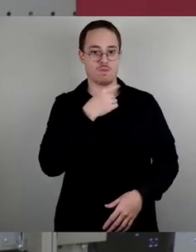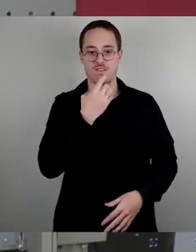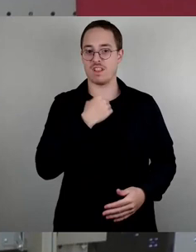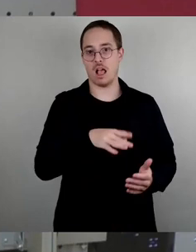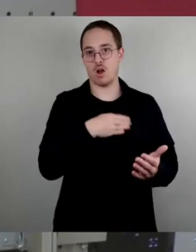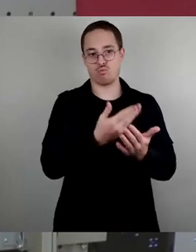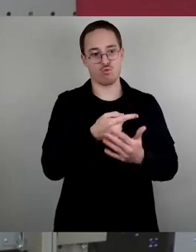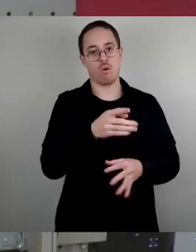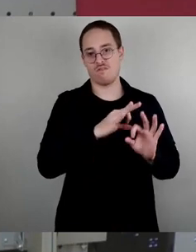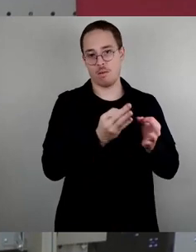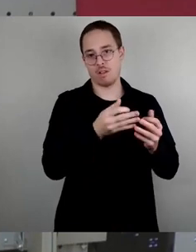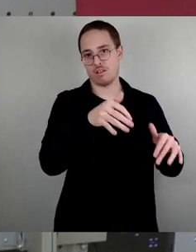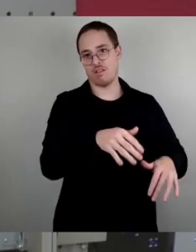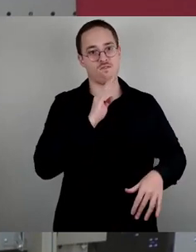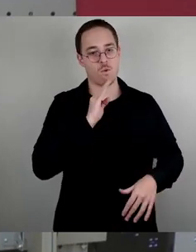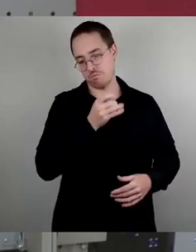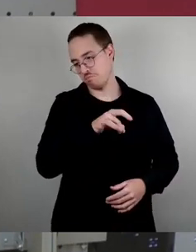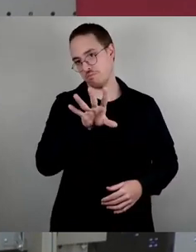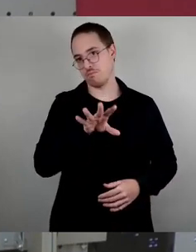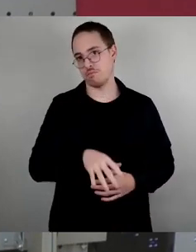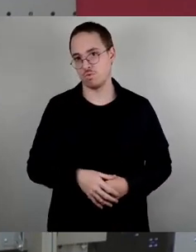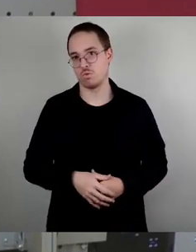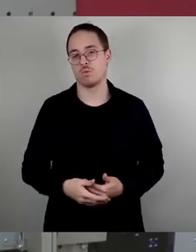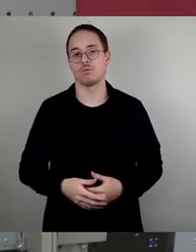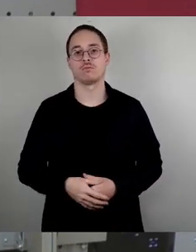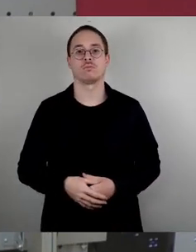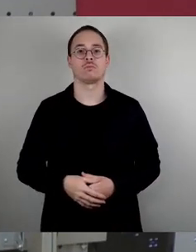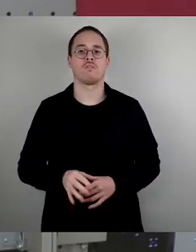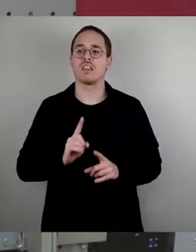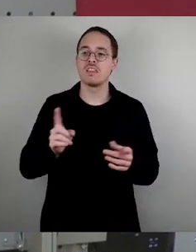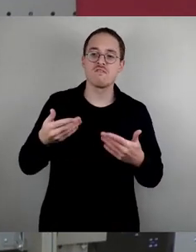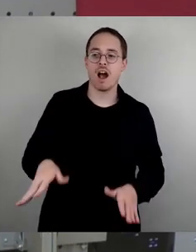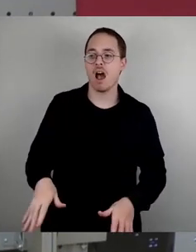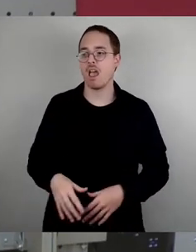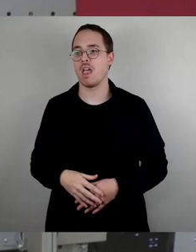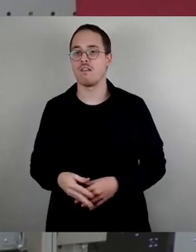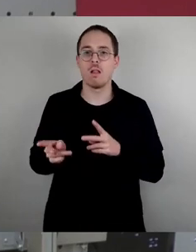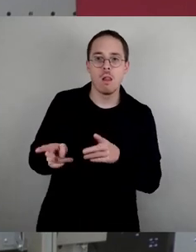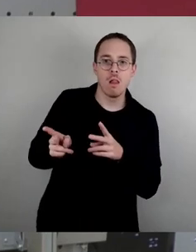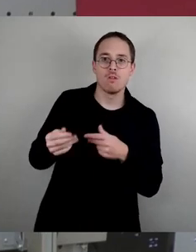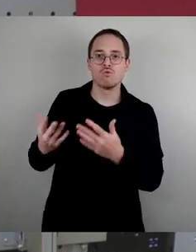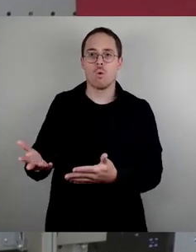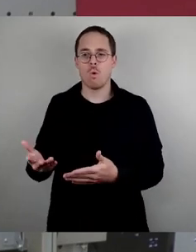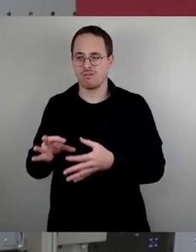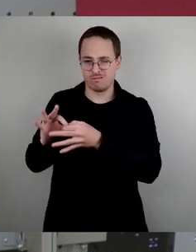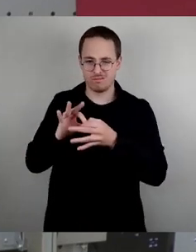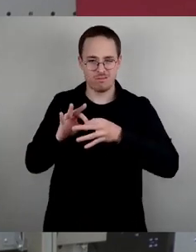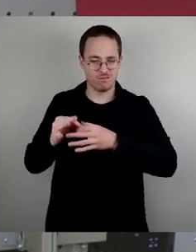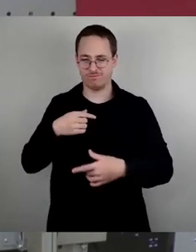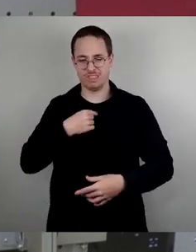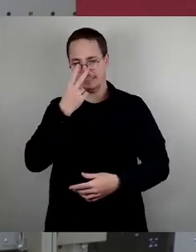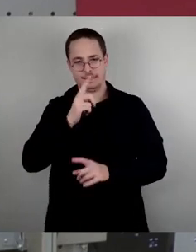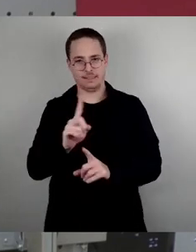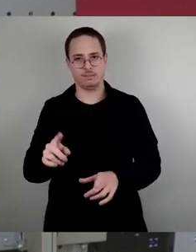mit Nichtfreiheit, Gängelung und sonst was zu tun hat, das können Sie dann gern nochmal erklären. Nun wurde gesagt, Dresden hat